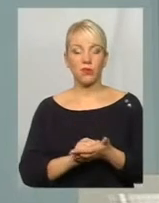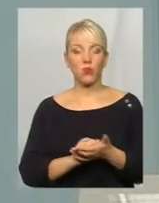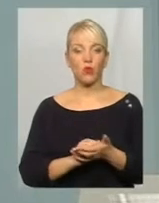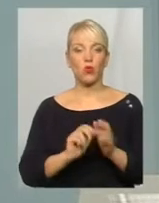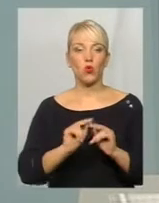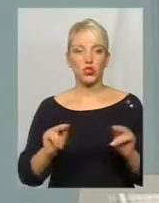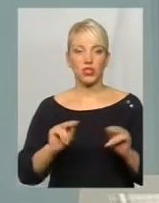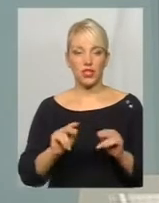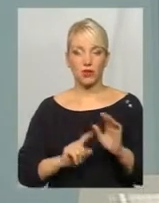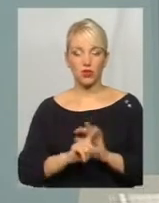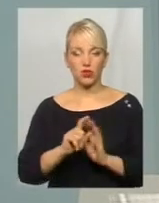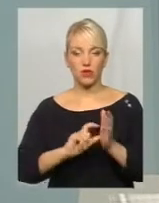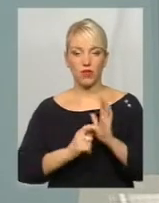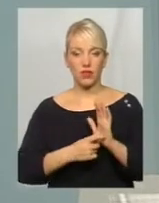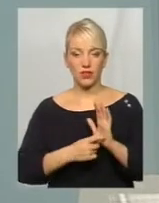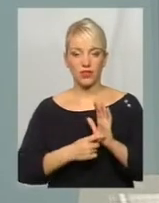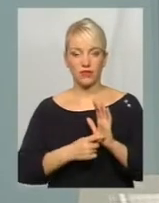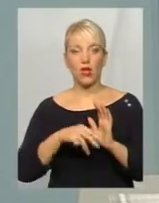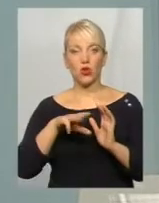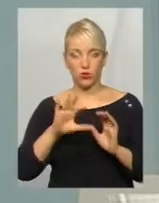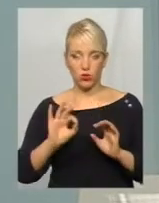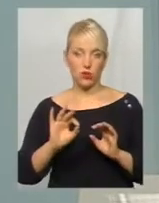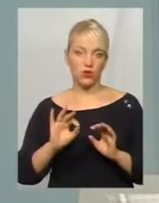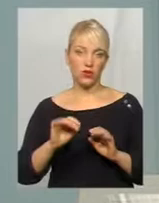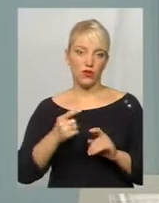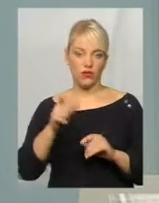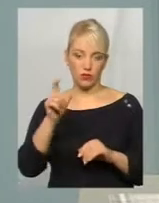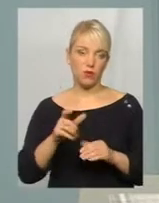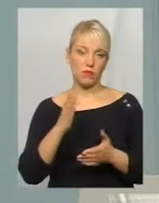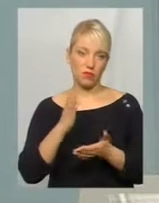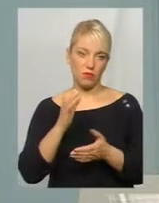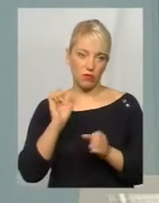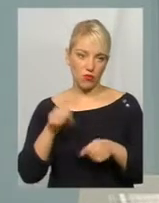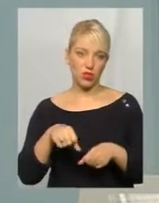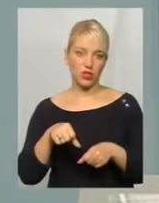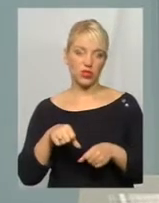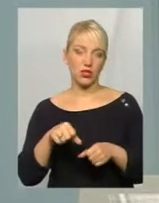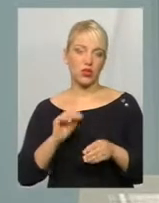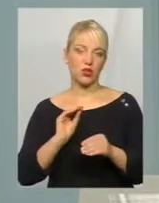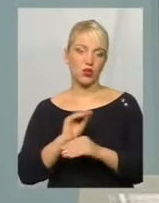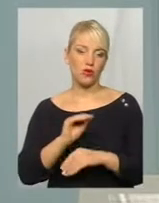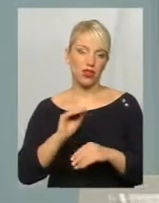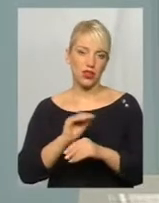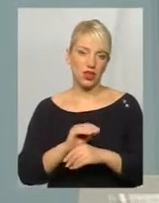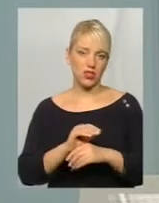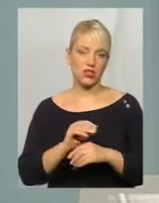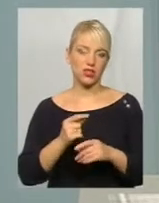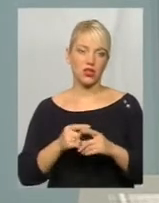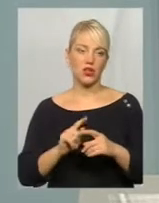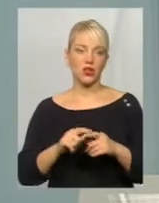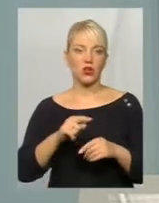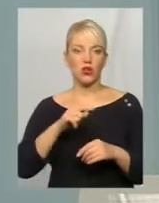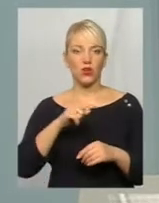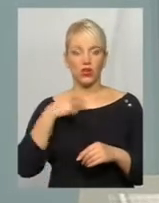учителя початкових класів, то, звичайно, він міг довантажити його чи навантажити його ось цими